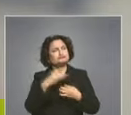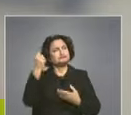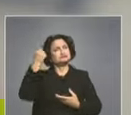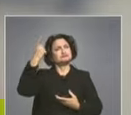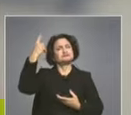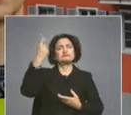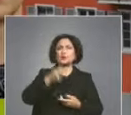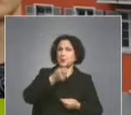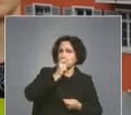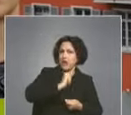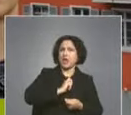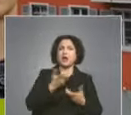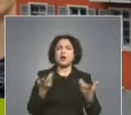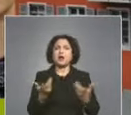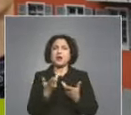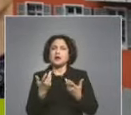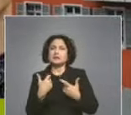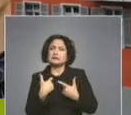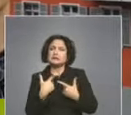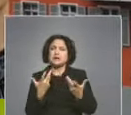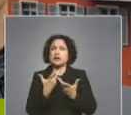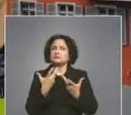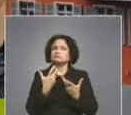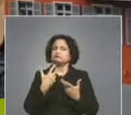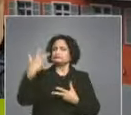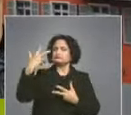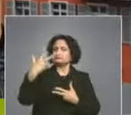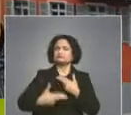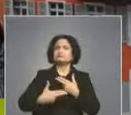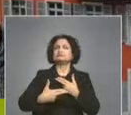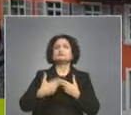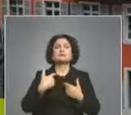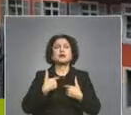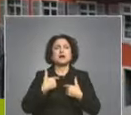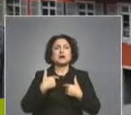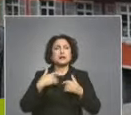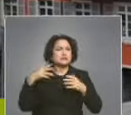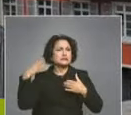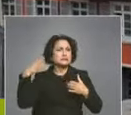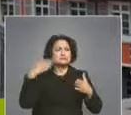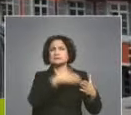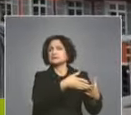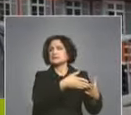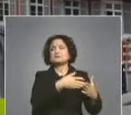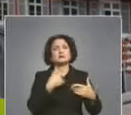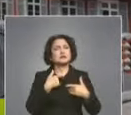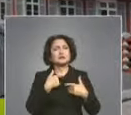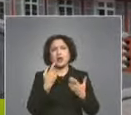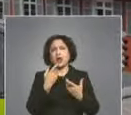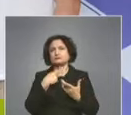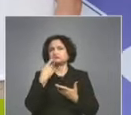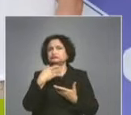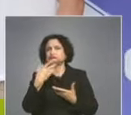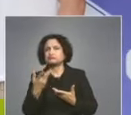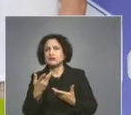умея да парирам подобни нападки по тена или друга форма, вербална или не.